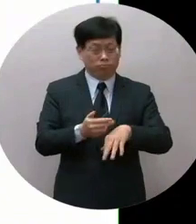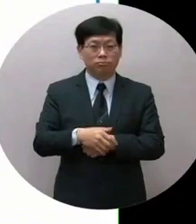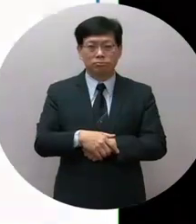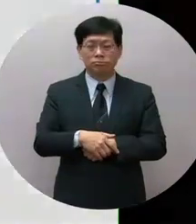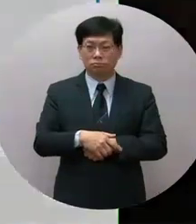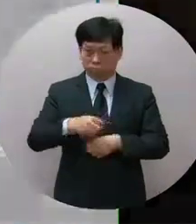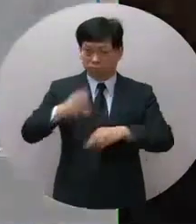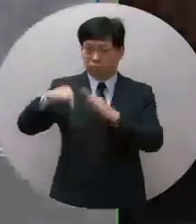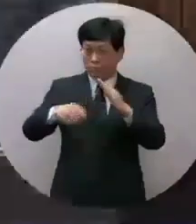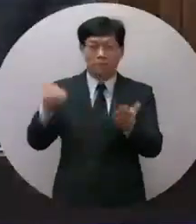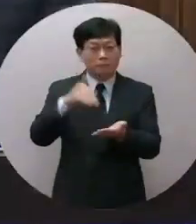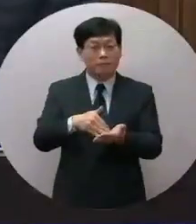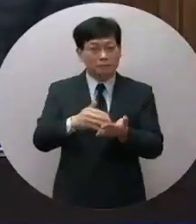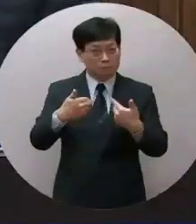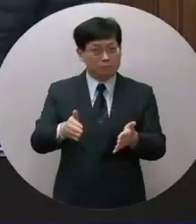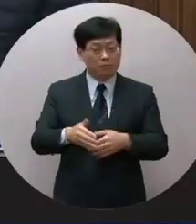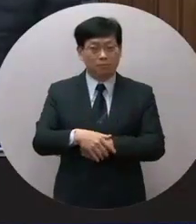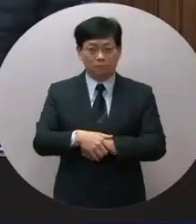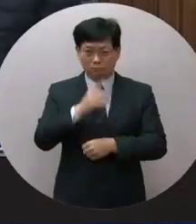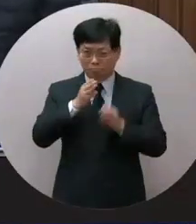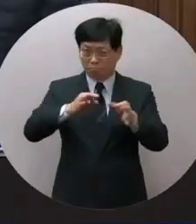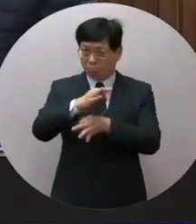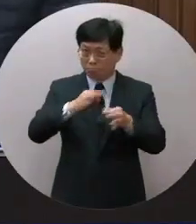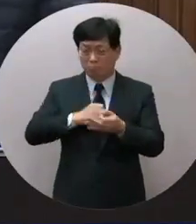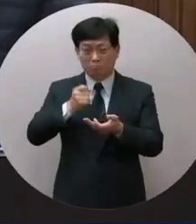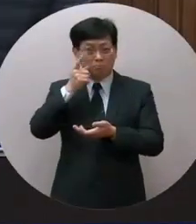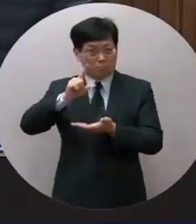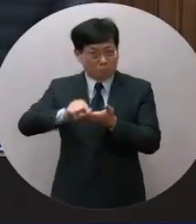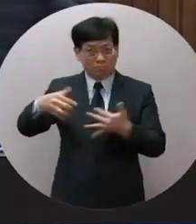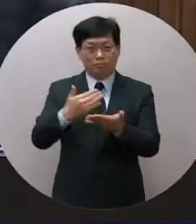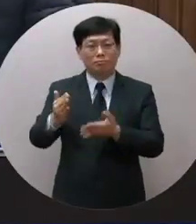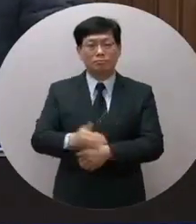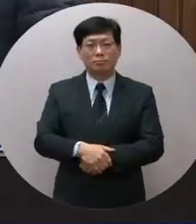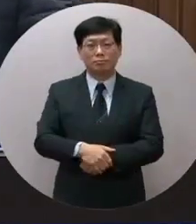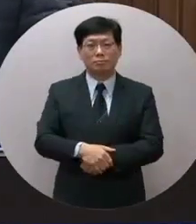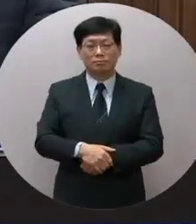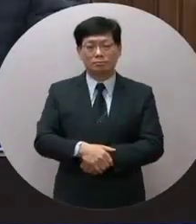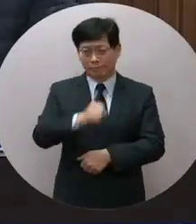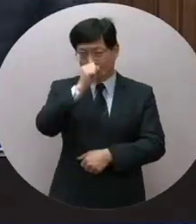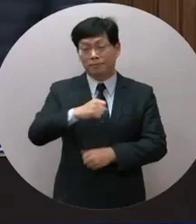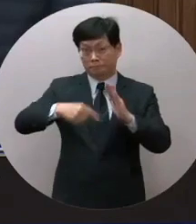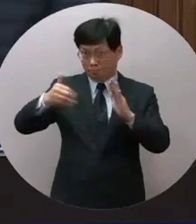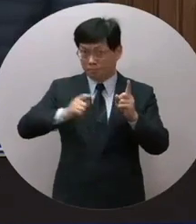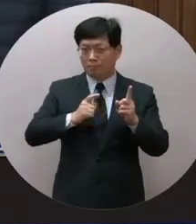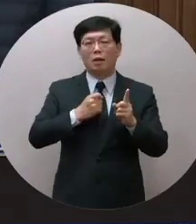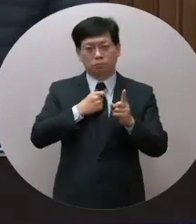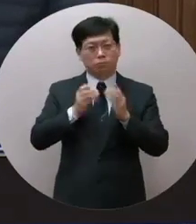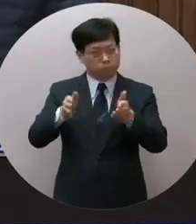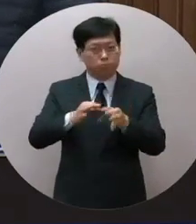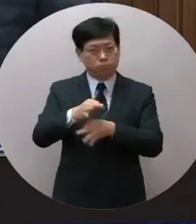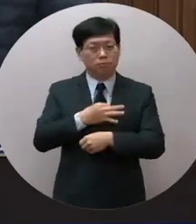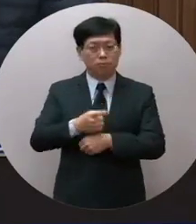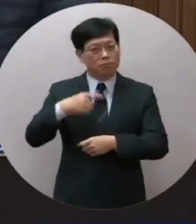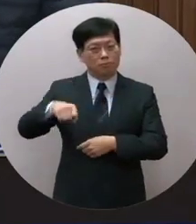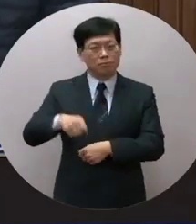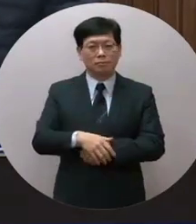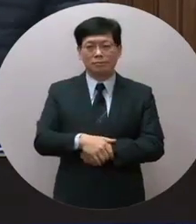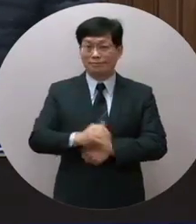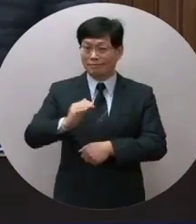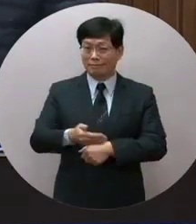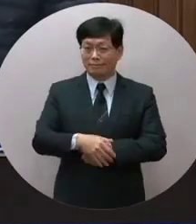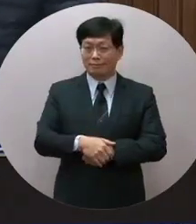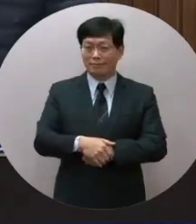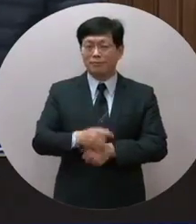院長 行政院到底要不要拼經濟來解決低息的問題一定要院長想拼經濟 我也贊成